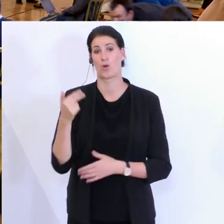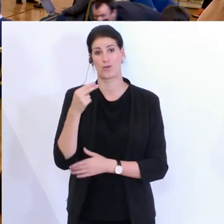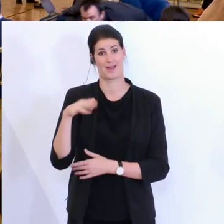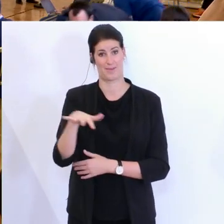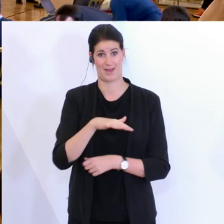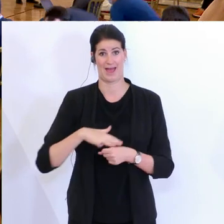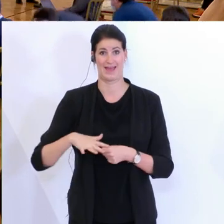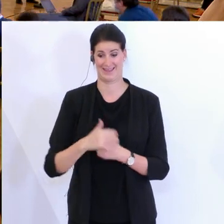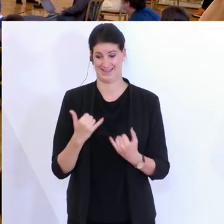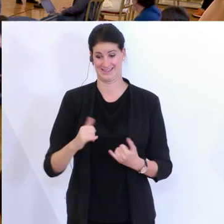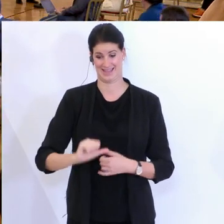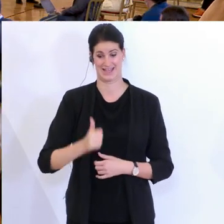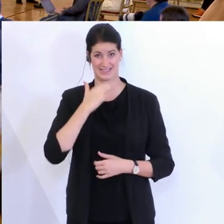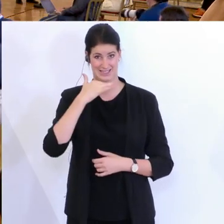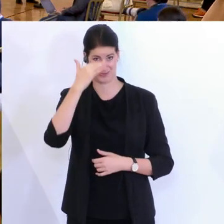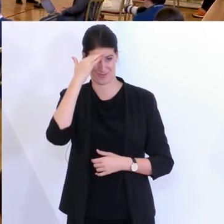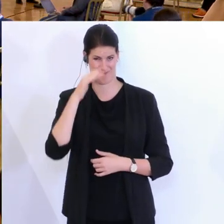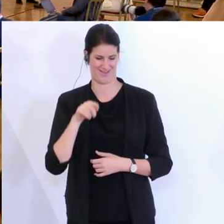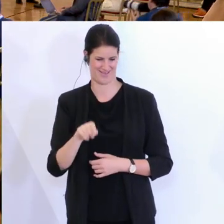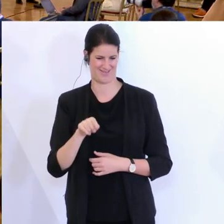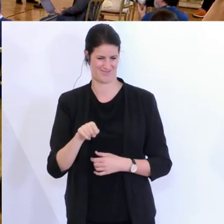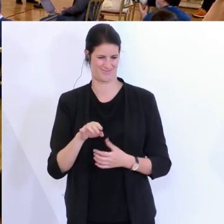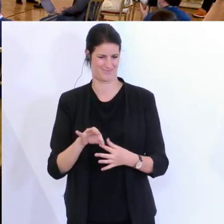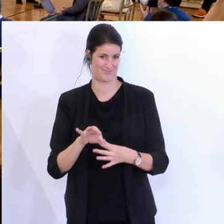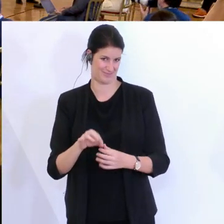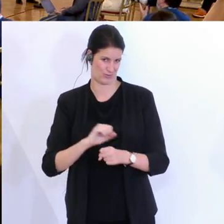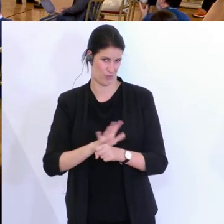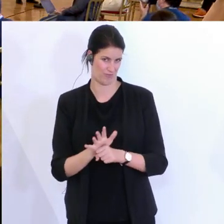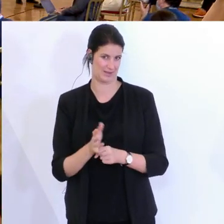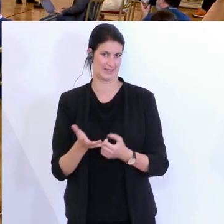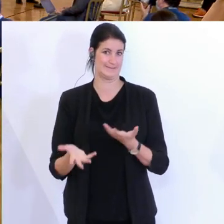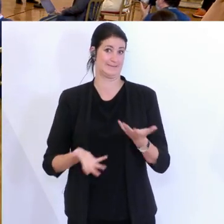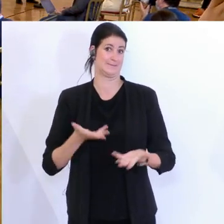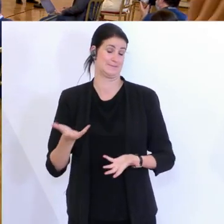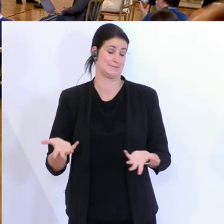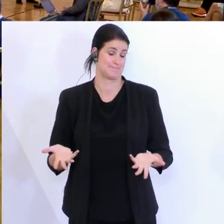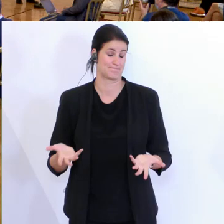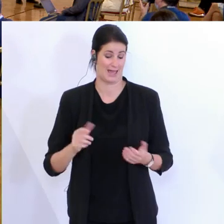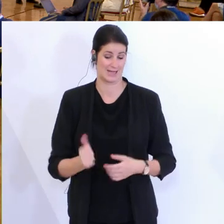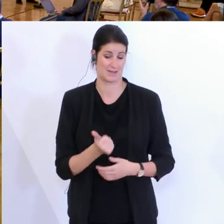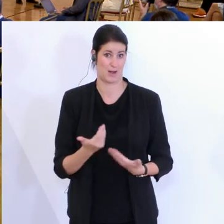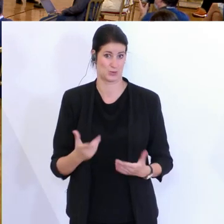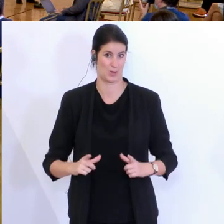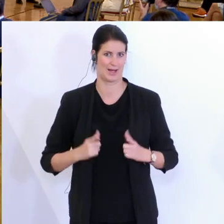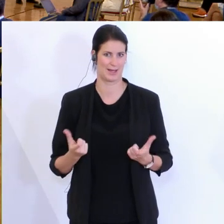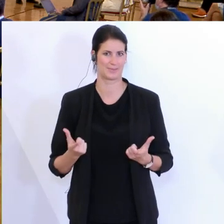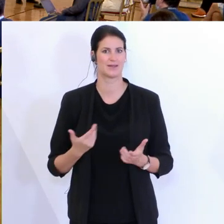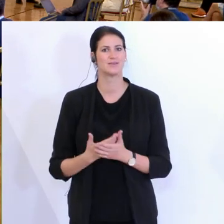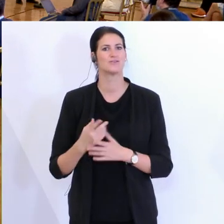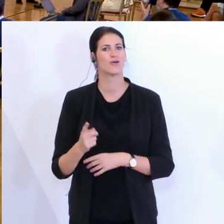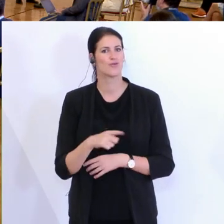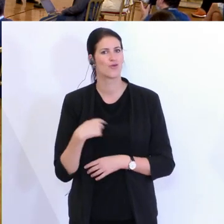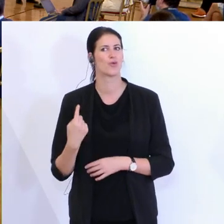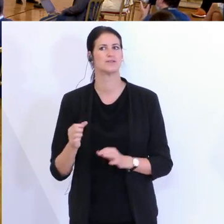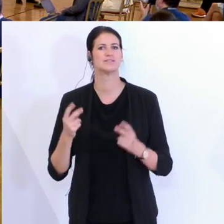Sommer mit Covid quasi der Vorreiter. Es war für uns eine ganz wichtige Aktion, dass